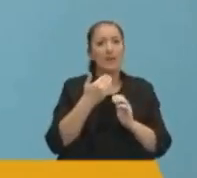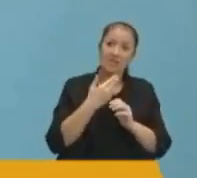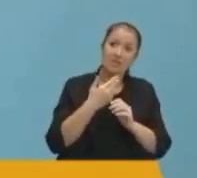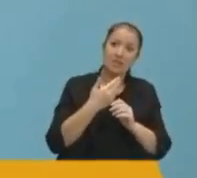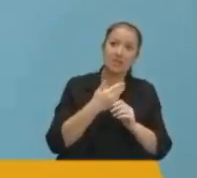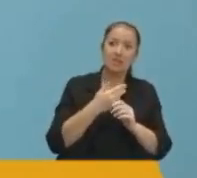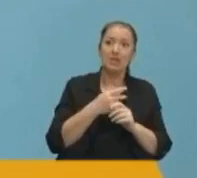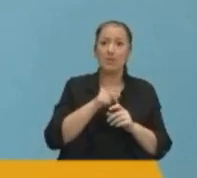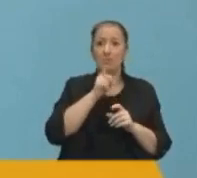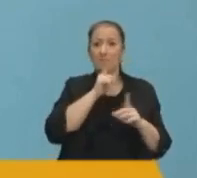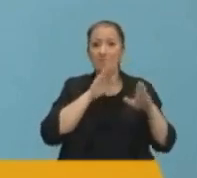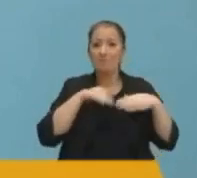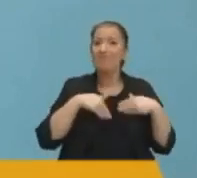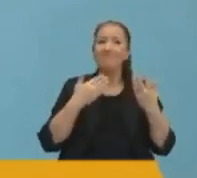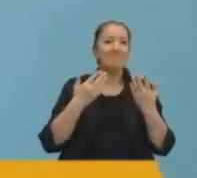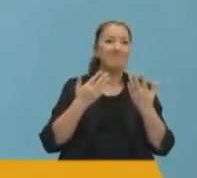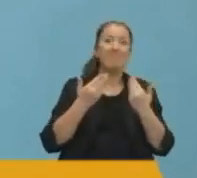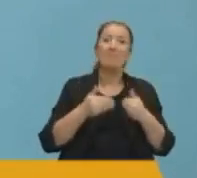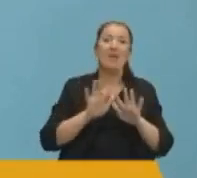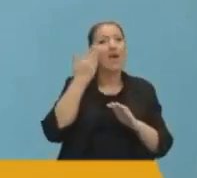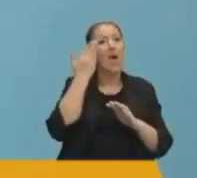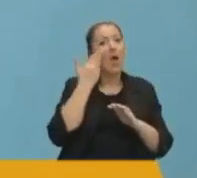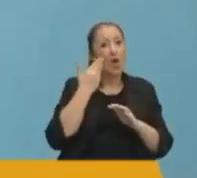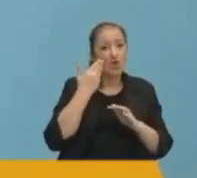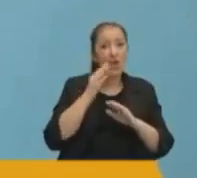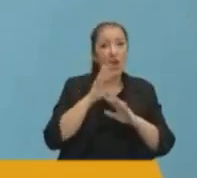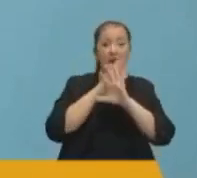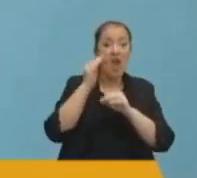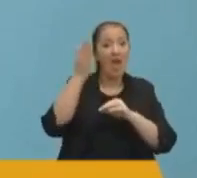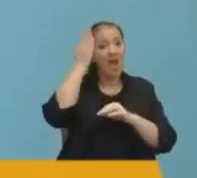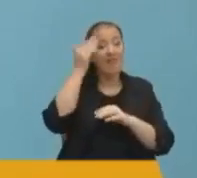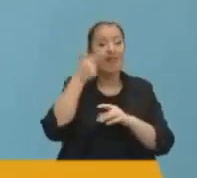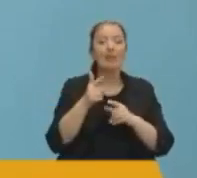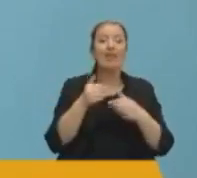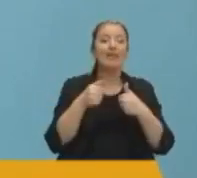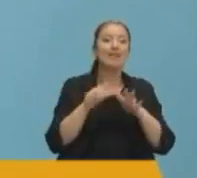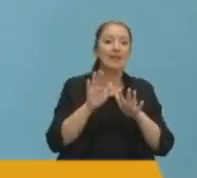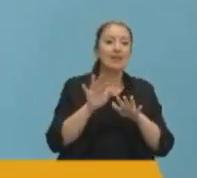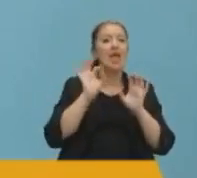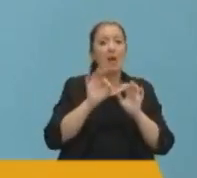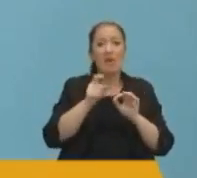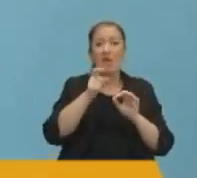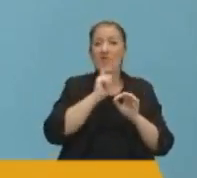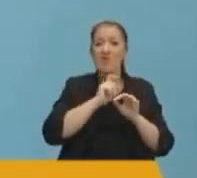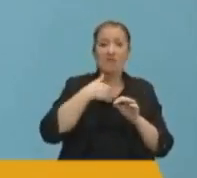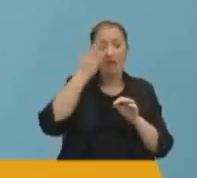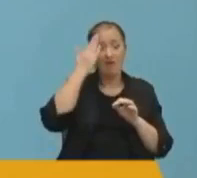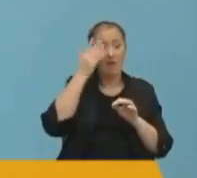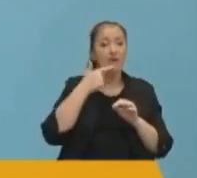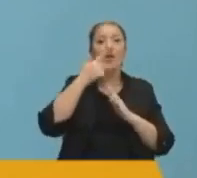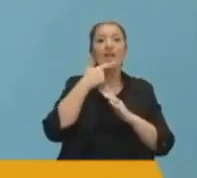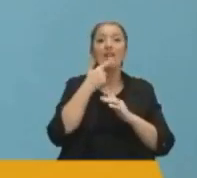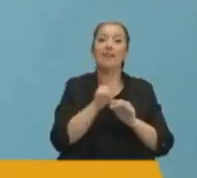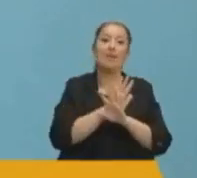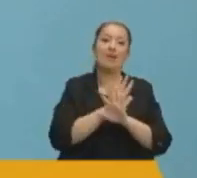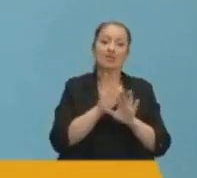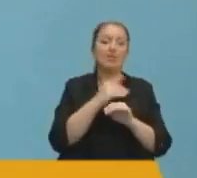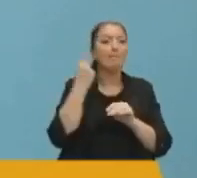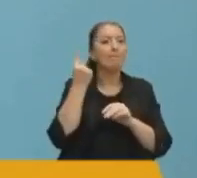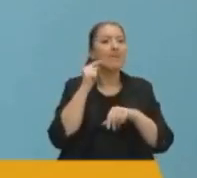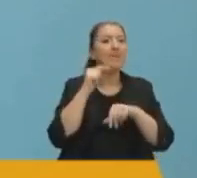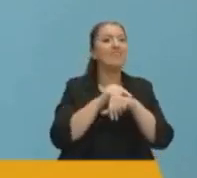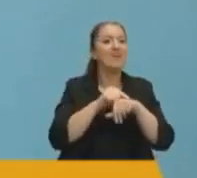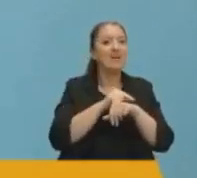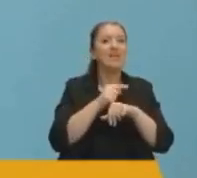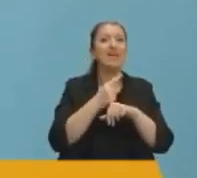beklemeyin. Hoşgörü her görüye eyvallah demek değildir. Bugüne kadar bu yanlışlara biz eyvallah demedik, bundan sonra da demeyeceğiz. Bir vakitler